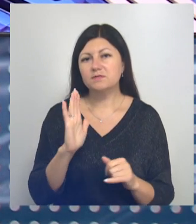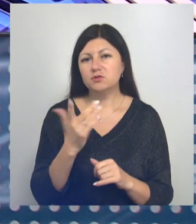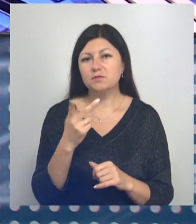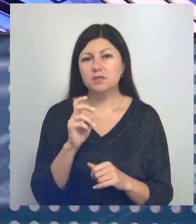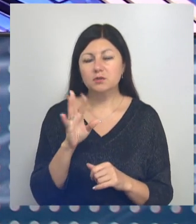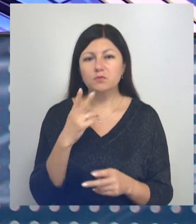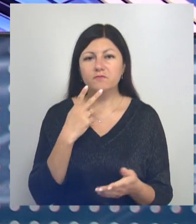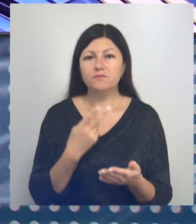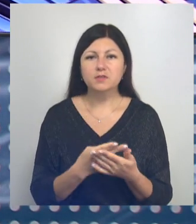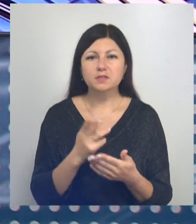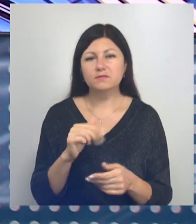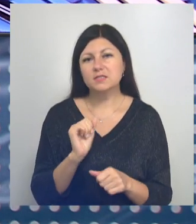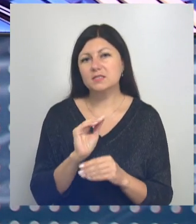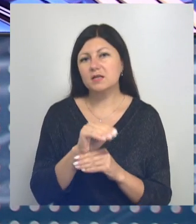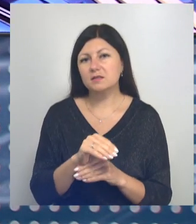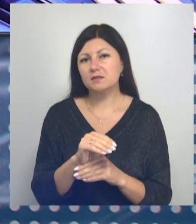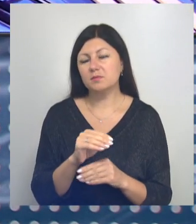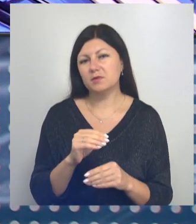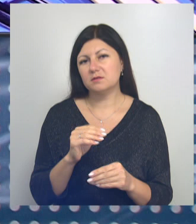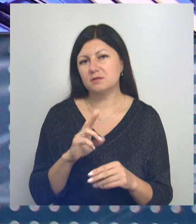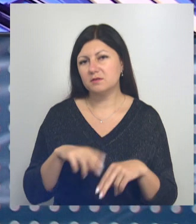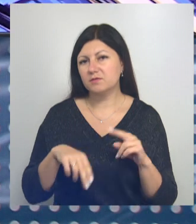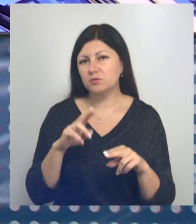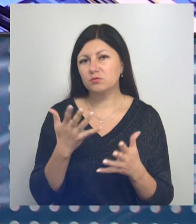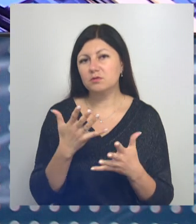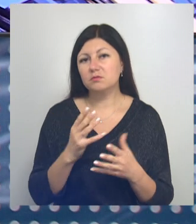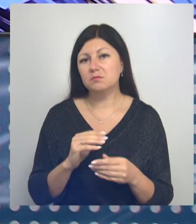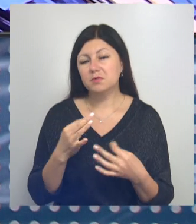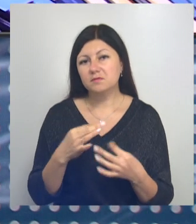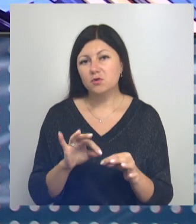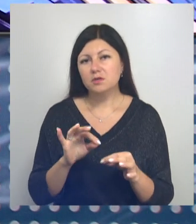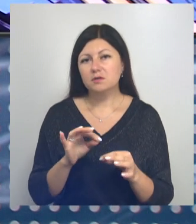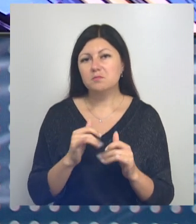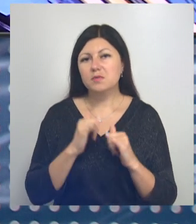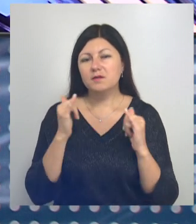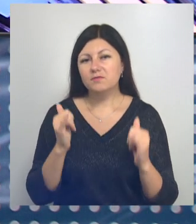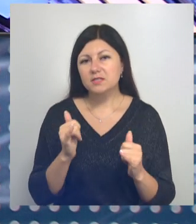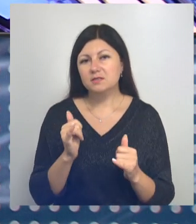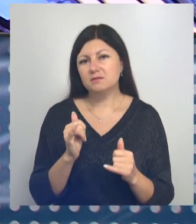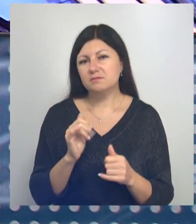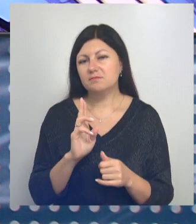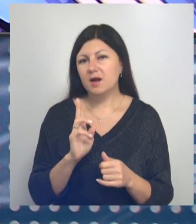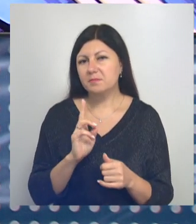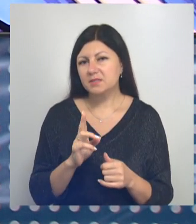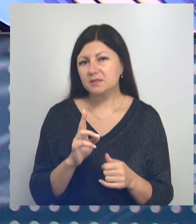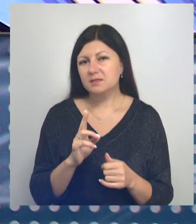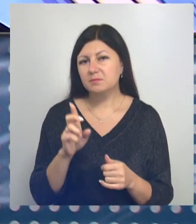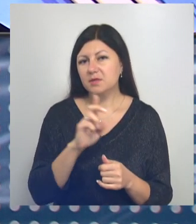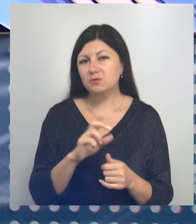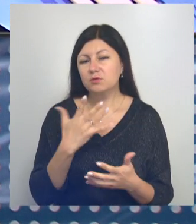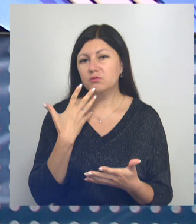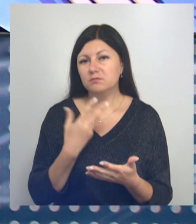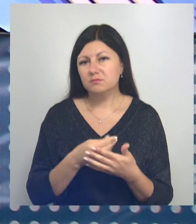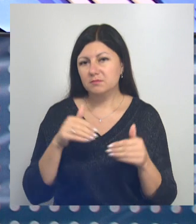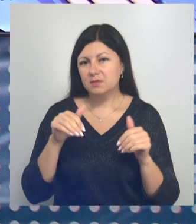Гладков видит в создании дополнительной инфраструктуры, которая позволит повысить компетенции тех белгородцев, кто решил заниматься своим